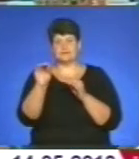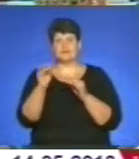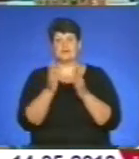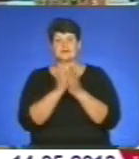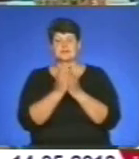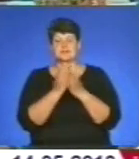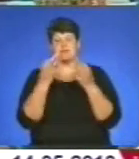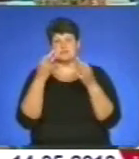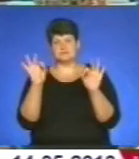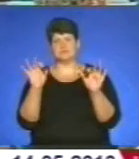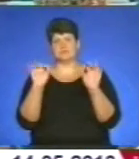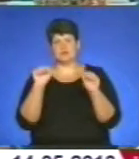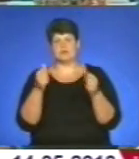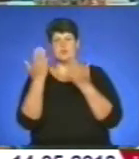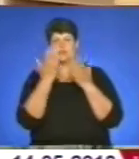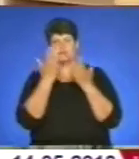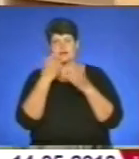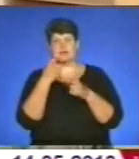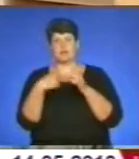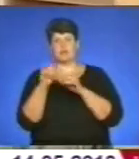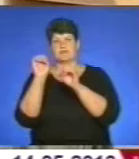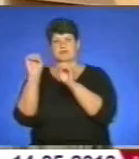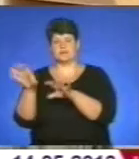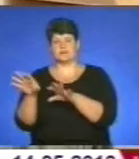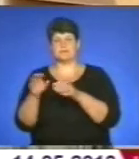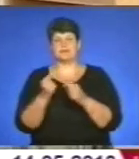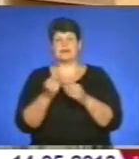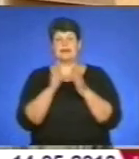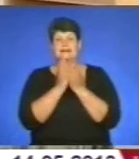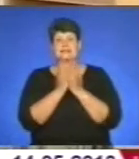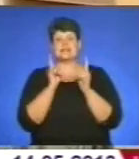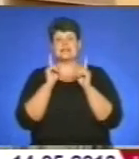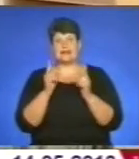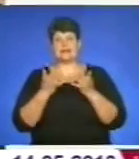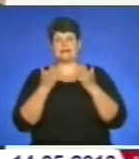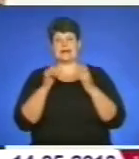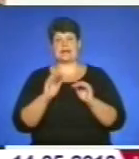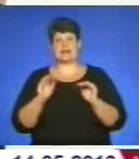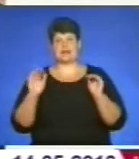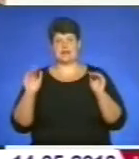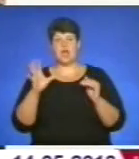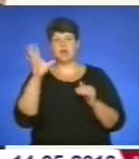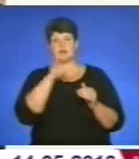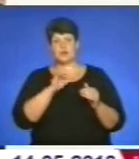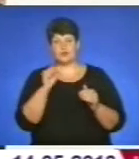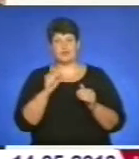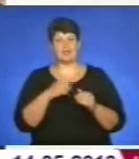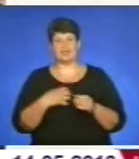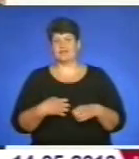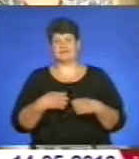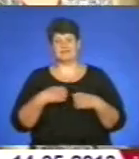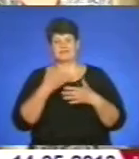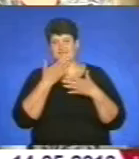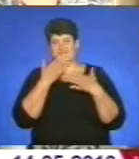вільному доступі, які можна почитати і повернути на місце. Книжки тільки для дітей. Злодіїв організатори не лякаються.